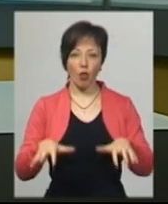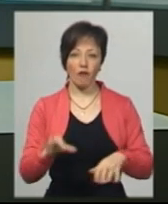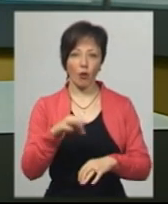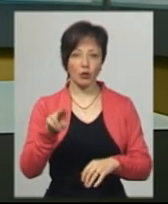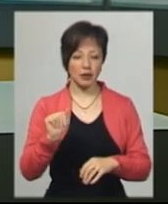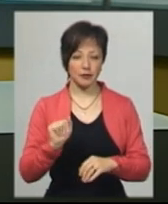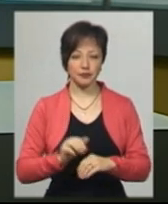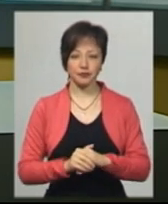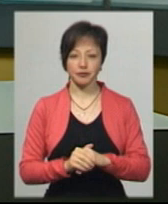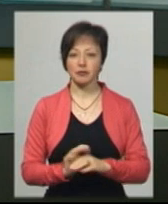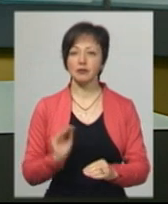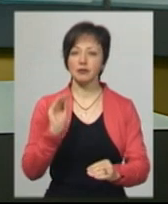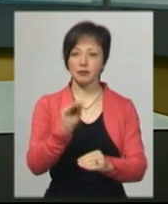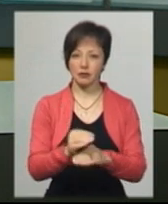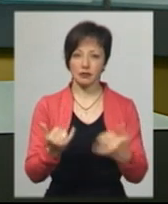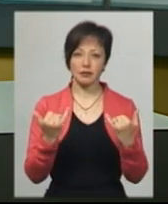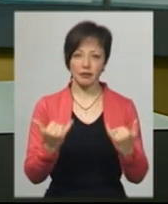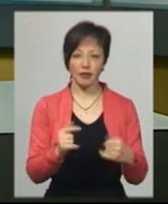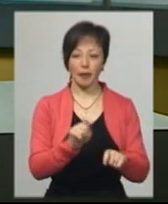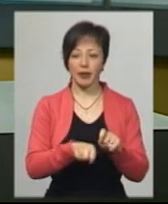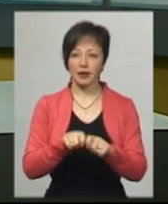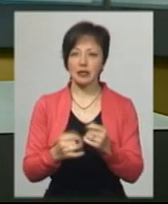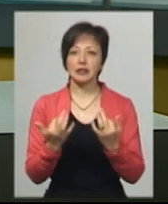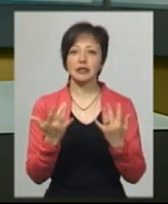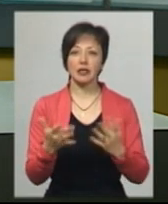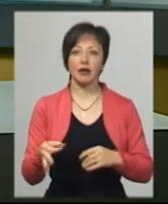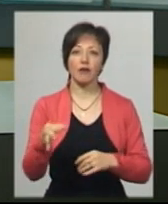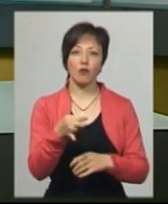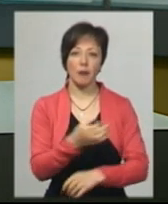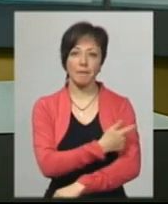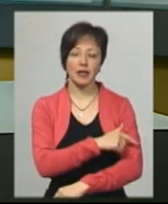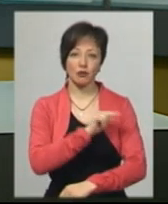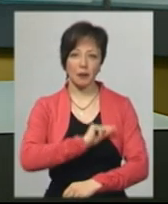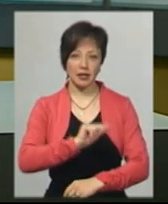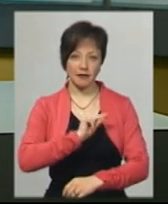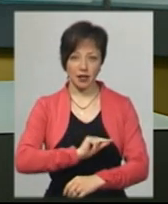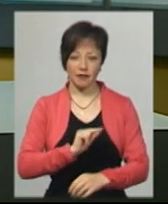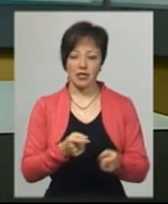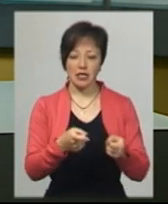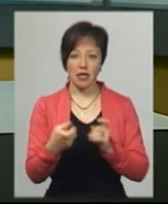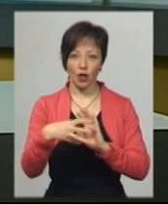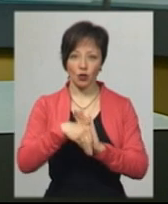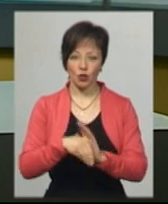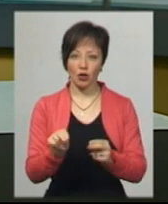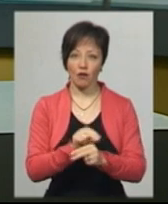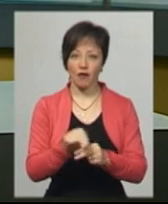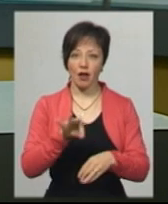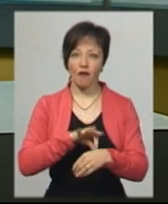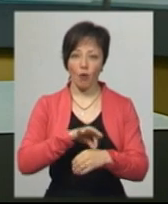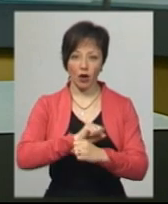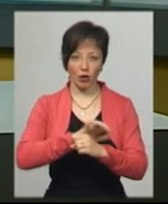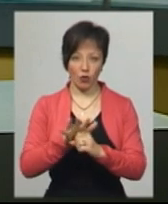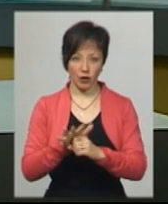Роман Примуш. Додає, що наразі перевіряють, скільки на Хмельниччині медичних працівників залучено до лікування хворих на